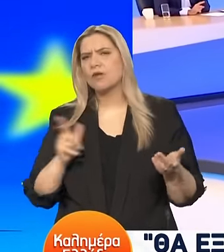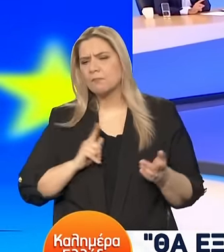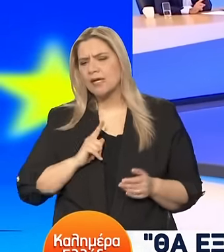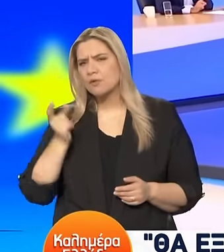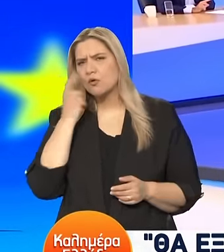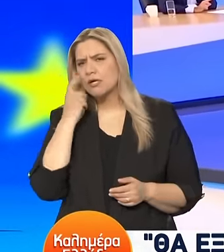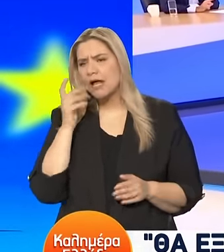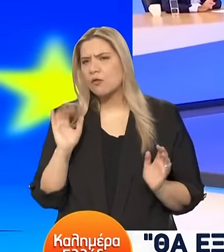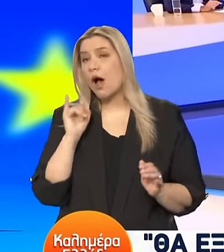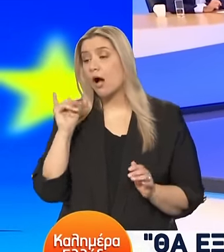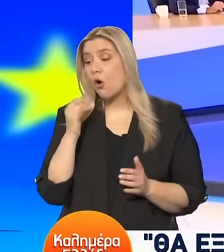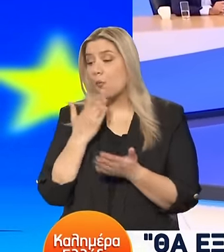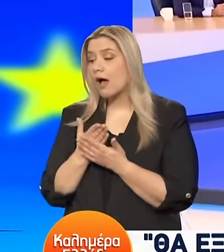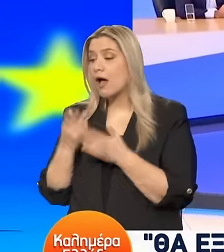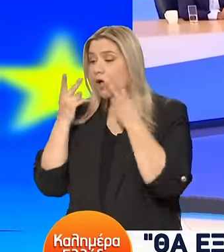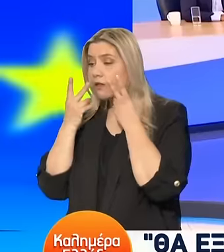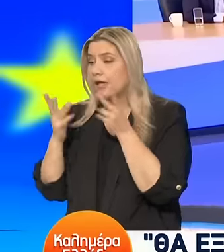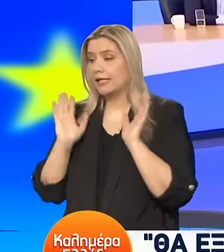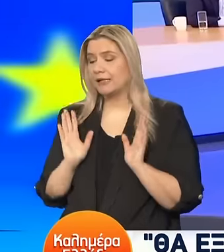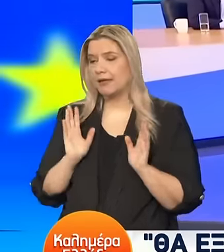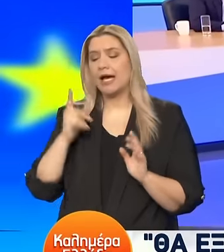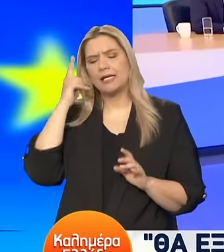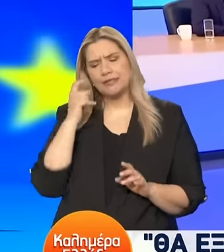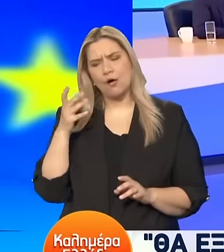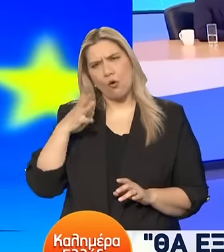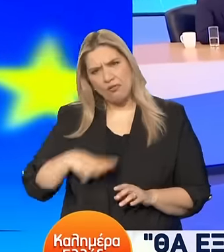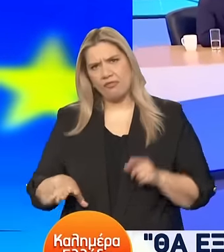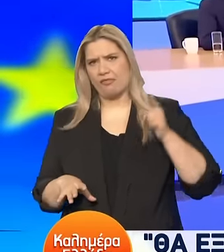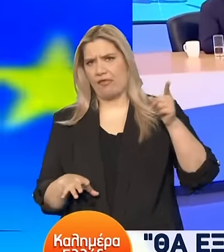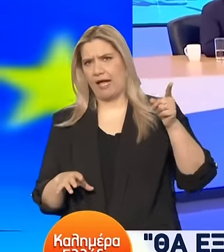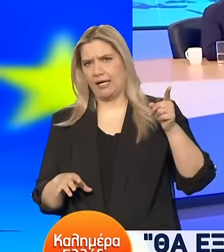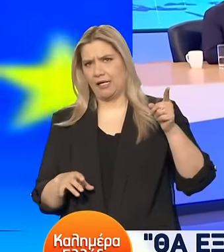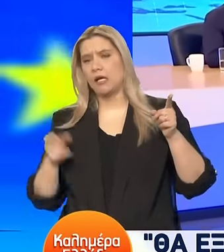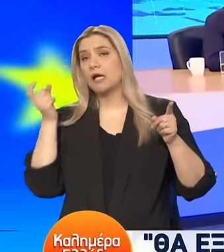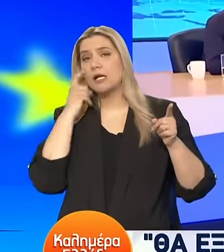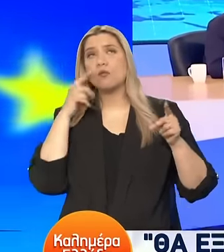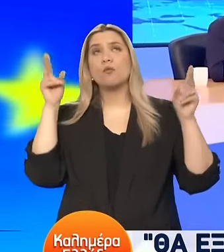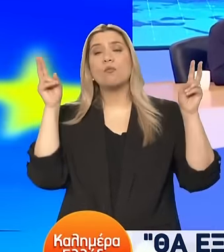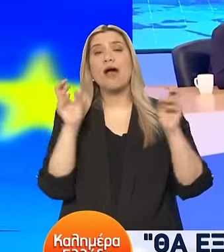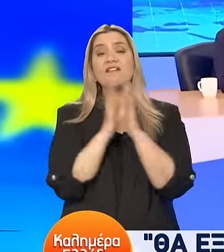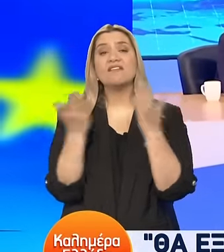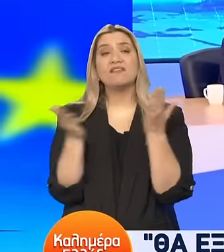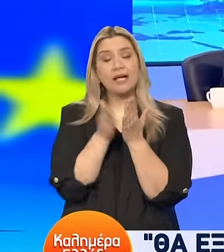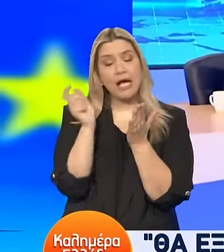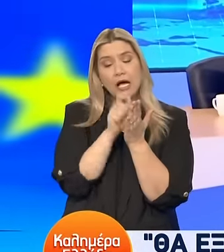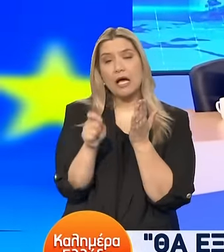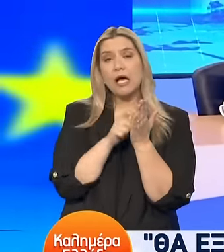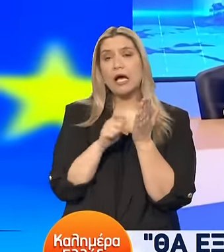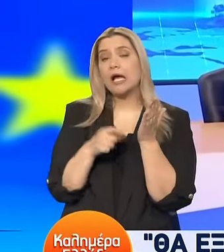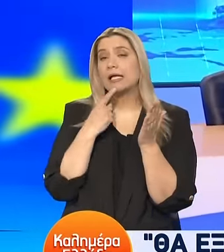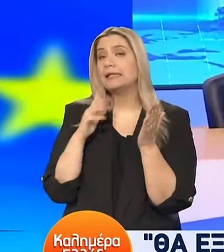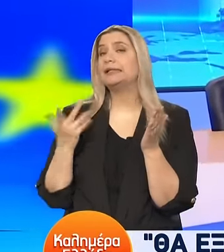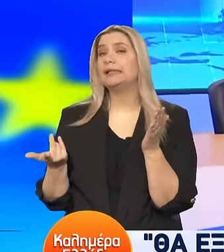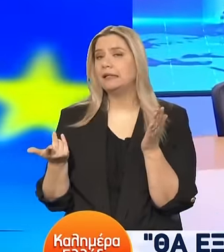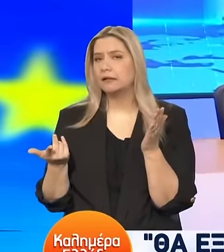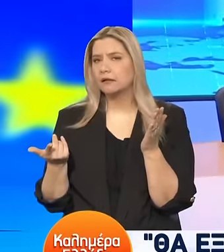τρόπο Γιατί ακόμα δεν το έχουμε δει Αυτή είναι η πρόθεση Θα αποτυπωθεί αυτό το απαράδετο δόγμα Της γαλάζιας πατρίδες Στα βιβλία Περιμένουμε να δούμε Τι